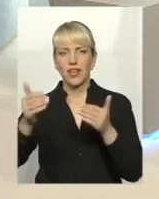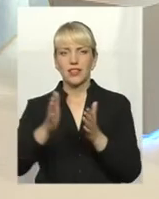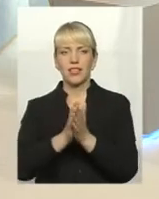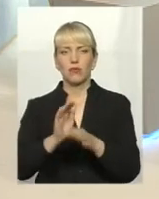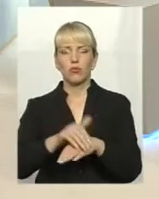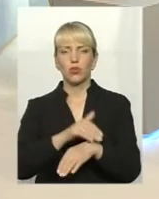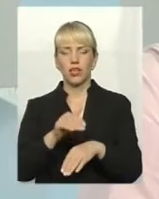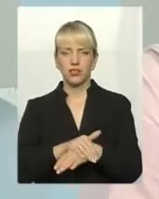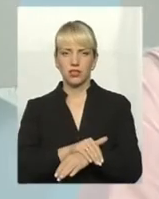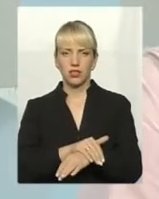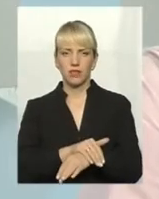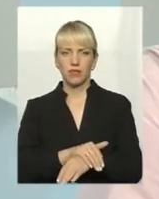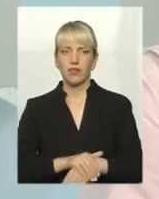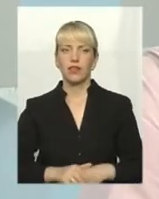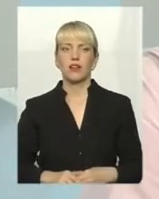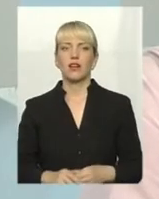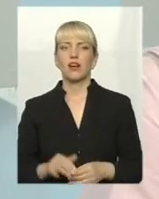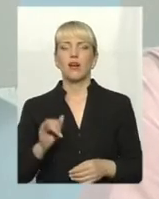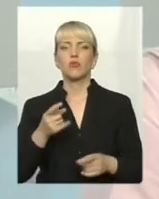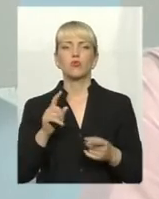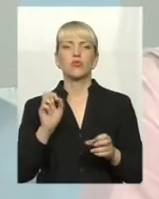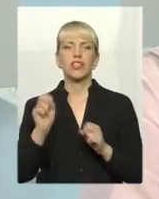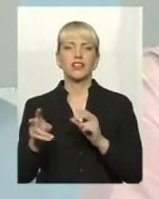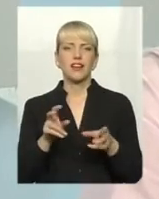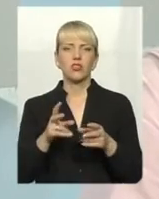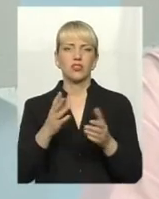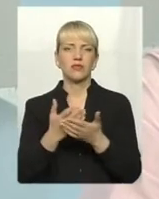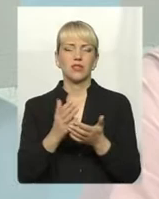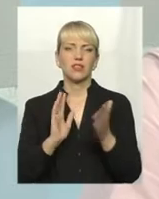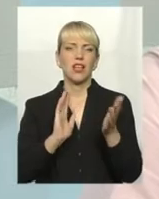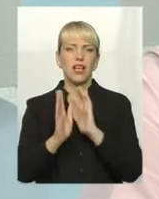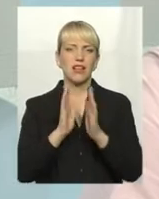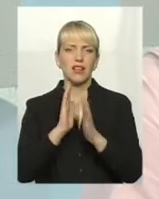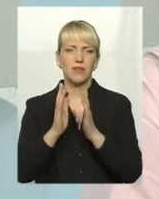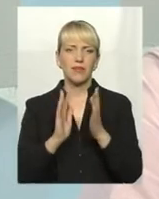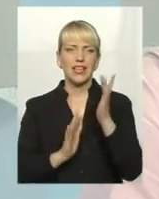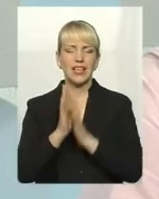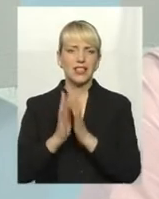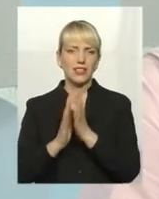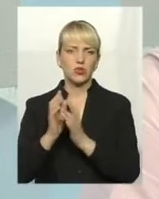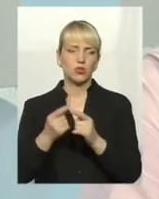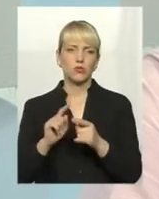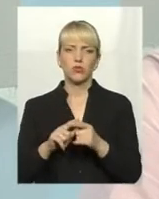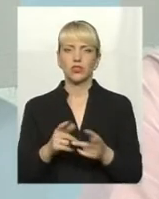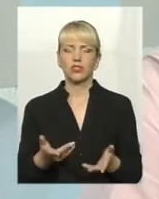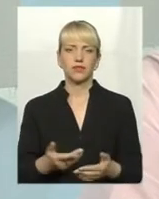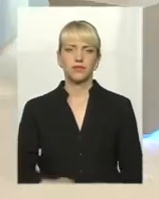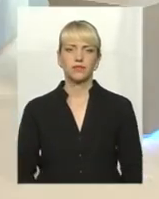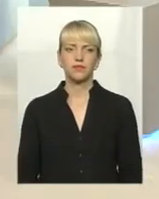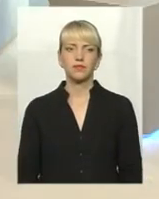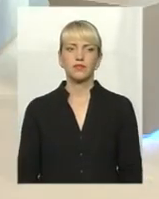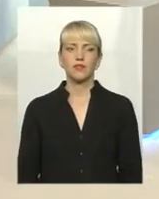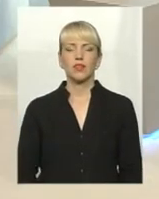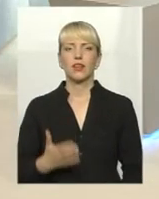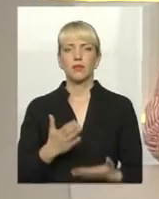будь ласка, ось, або в лісу смуги, ті дороги, обочині доріг. В Європі того не побачиш. Дякую вам. А наразі